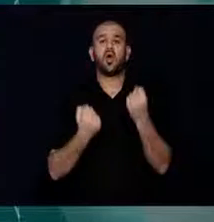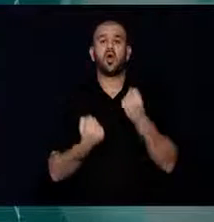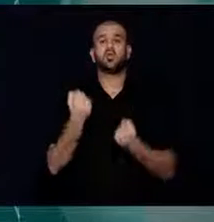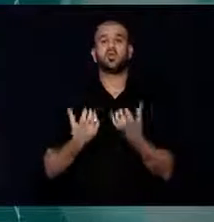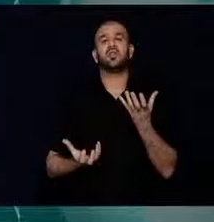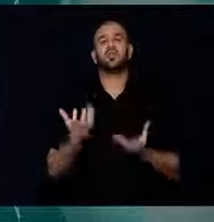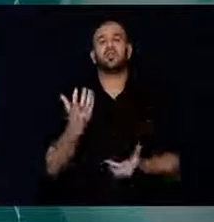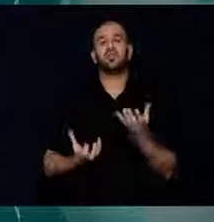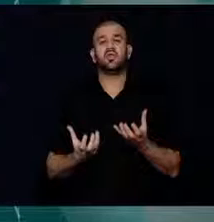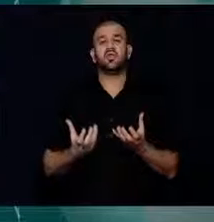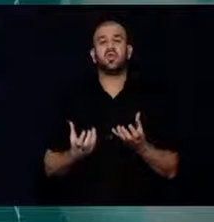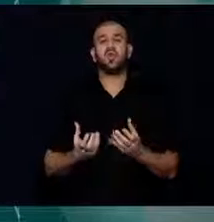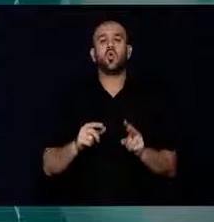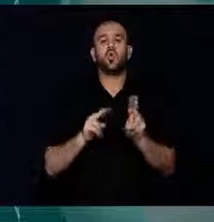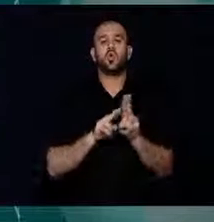yaşandı.